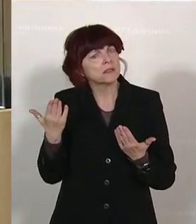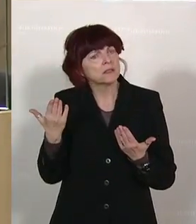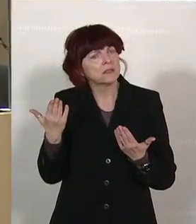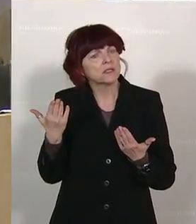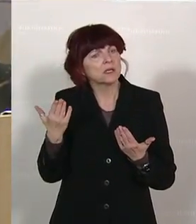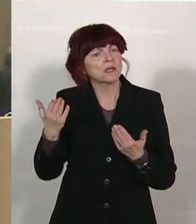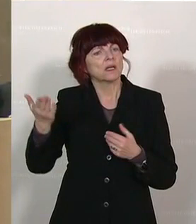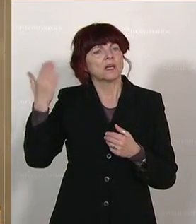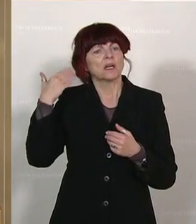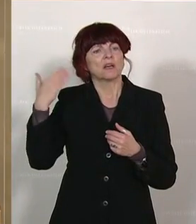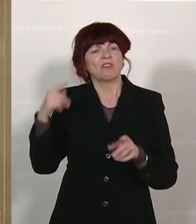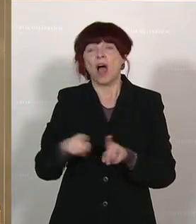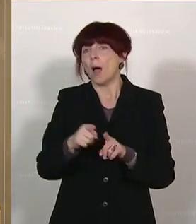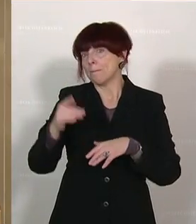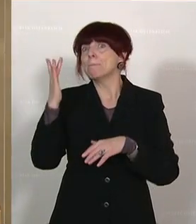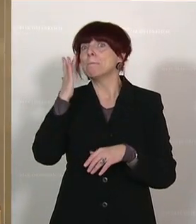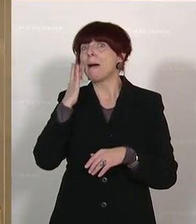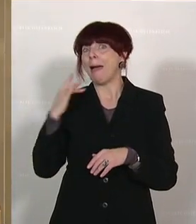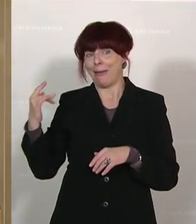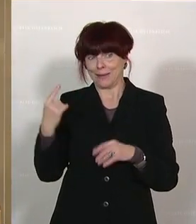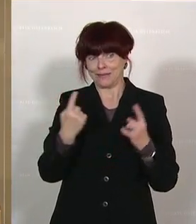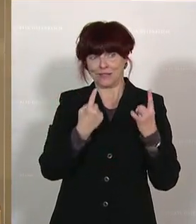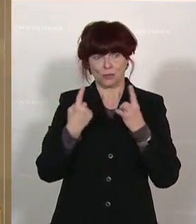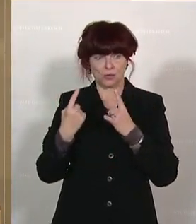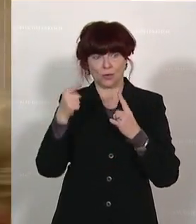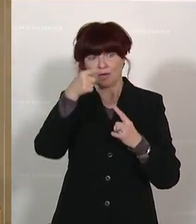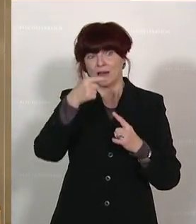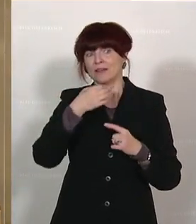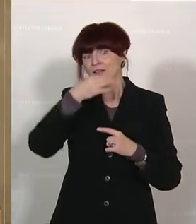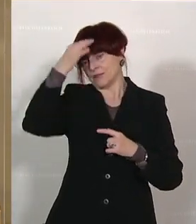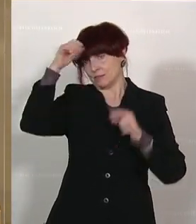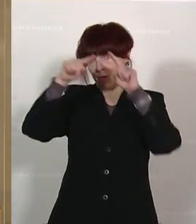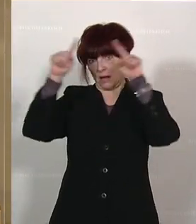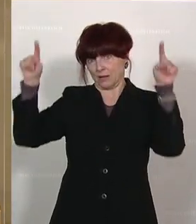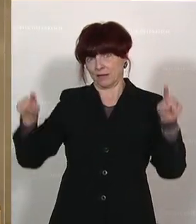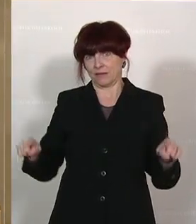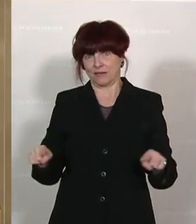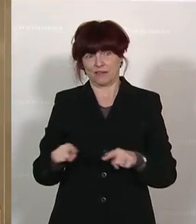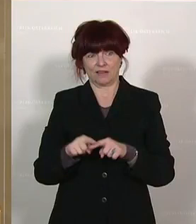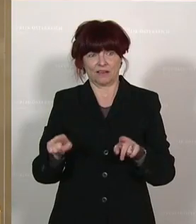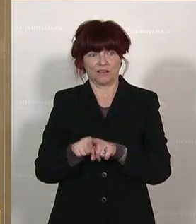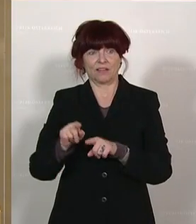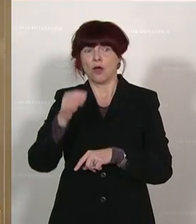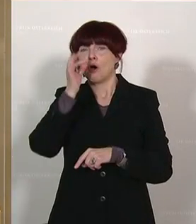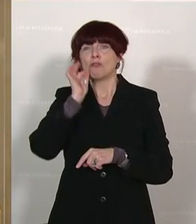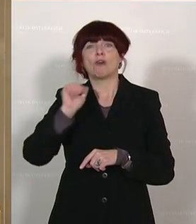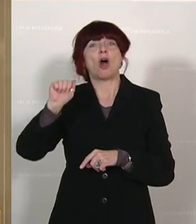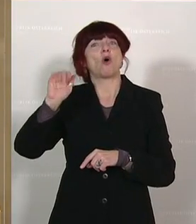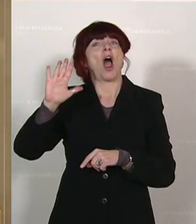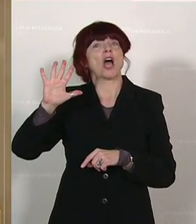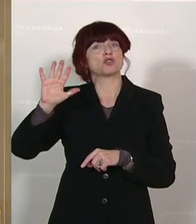Bild, wenn Sie sich nur erinnert. Im Mai hat ja die Frau Aschbacher mit einem Gurkelzangerl in der Hand